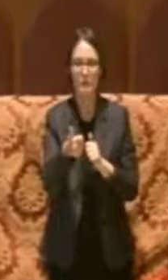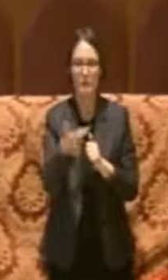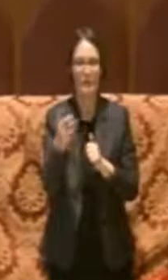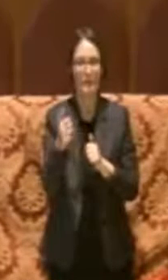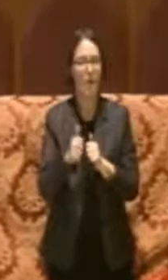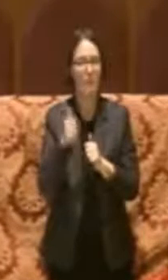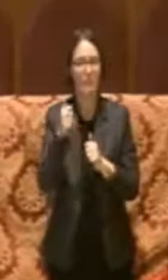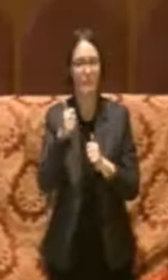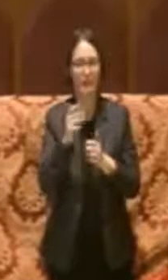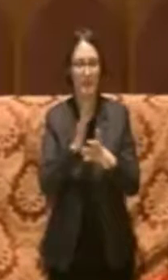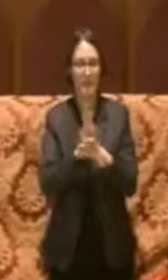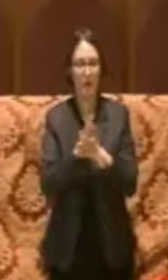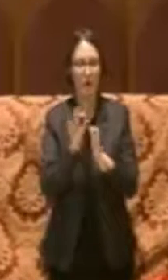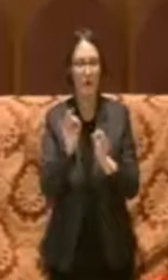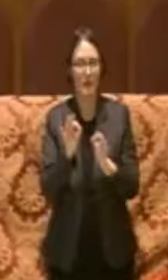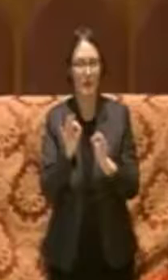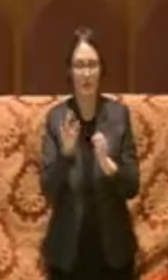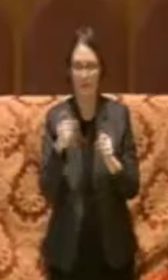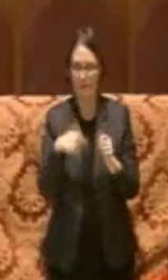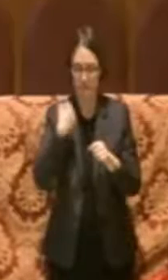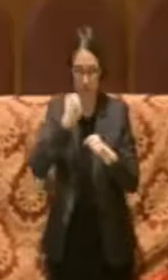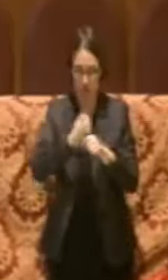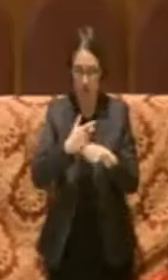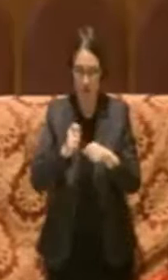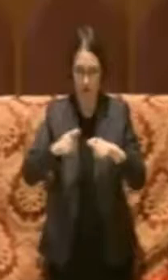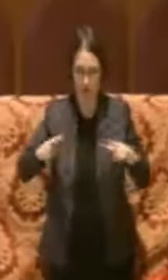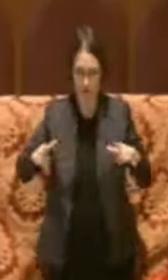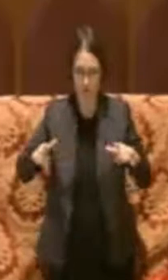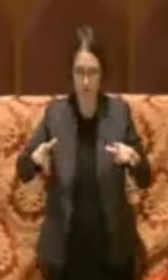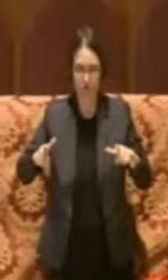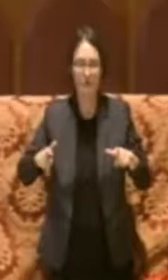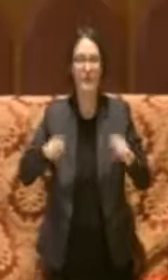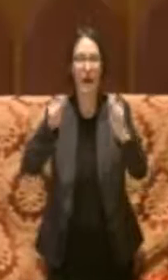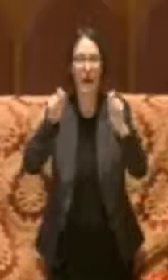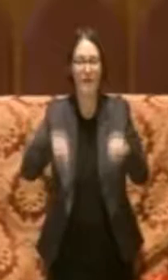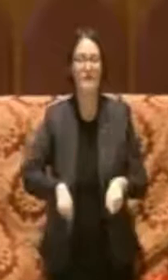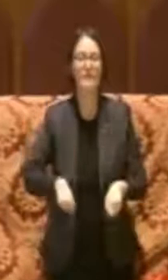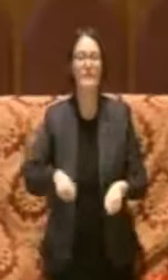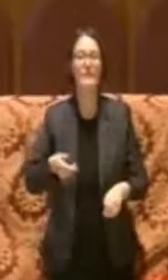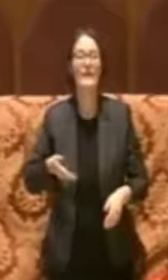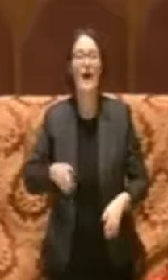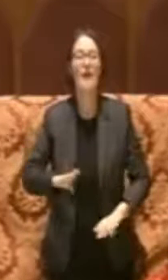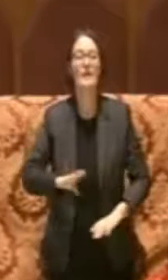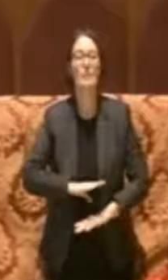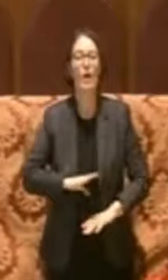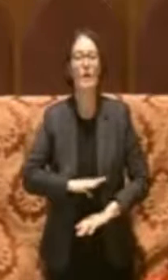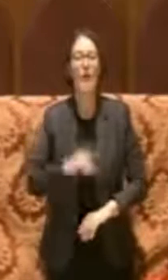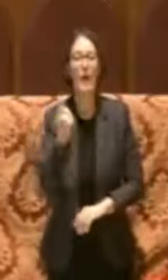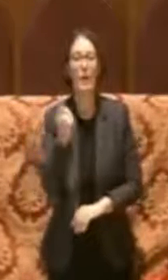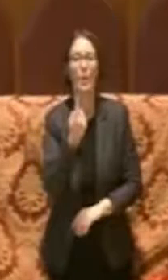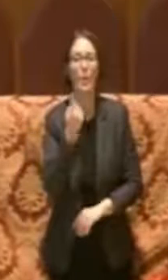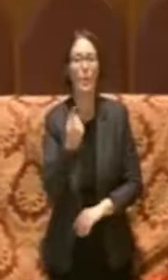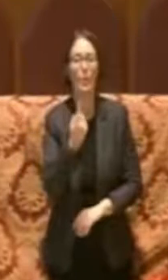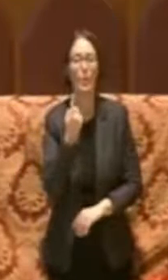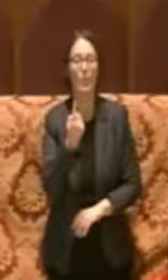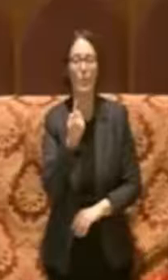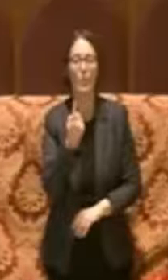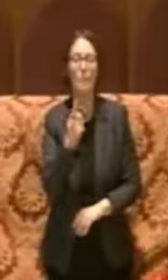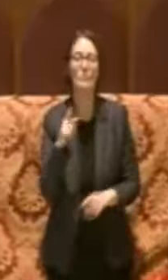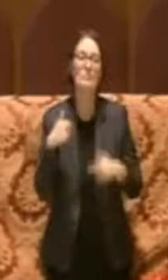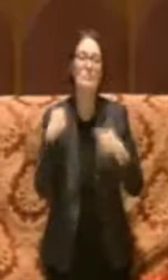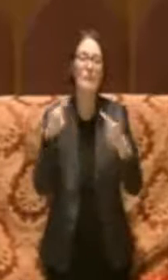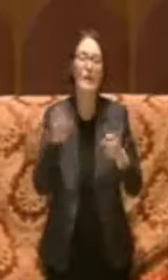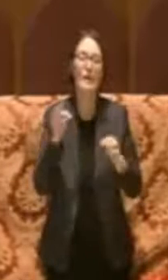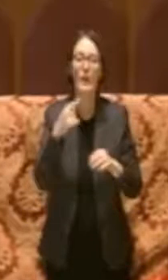volta nella storia di questa città lo sportello unico ai concessioni degli impianti sportivi